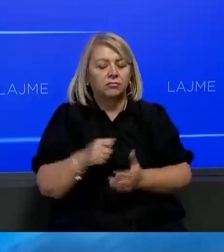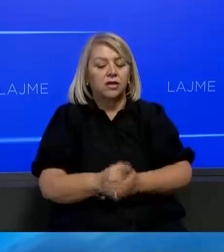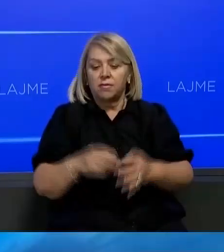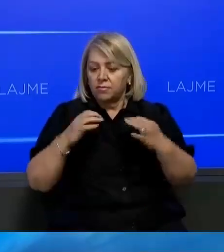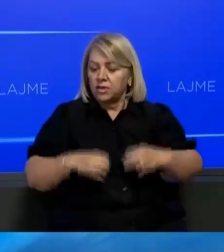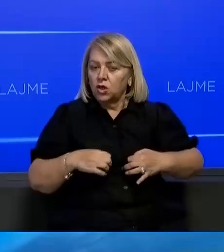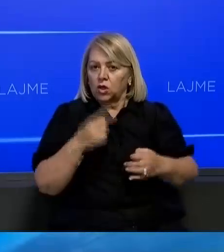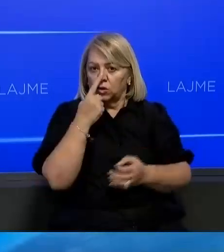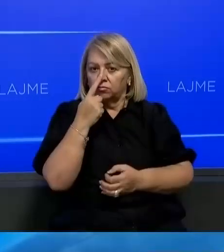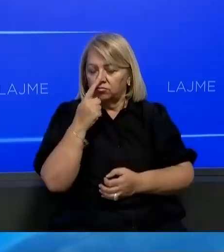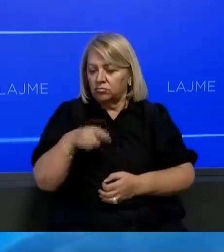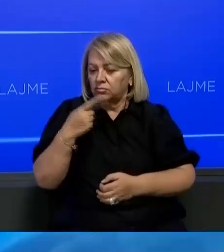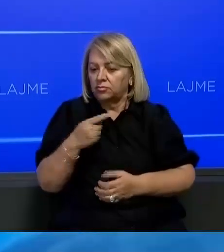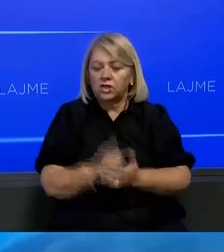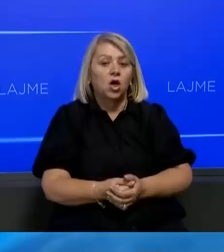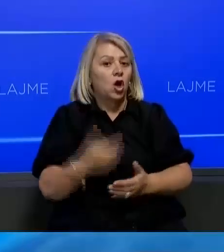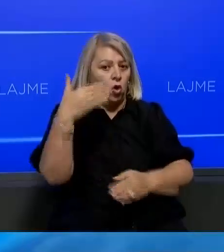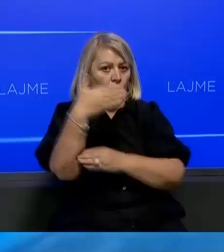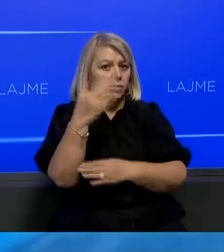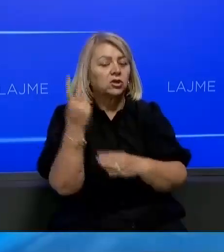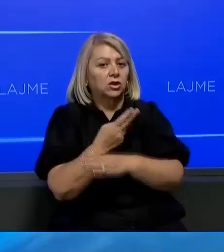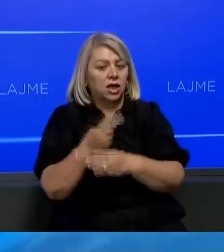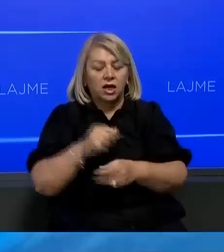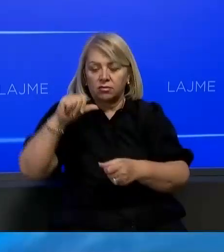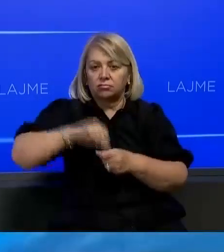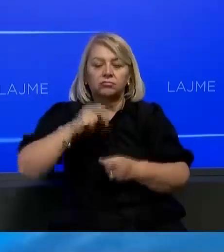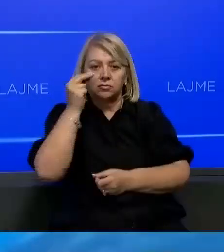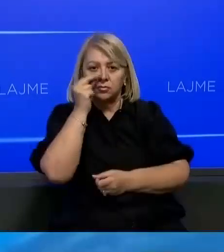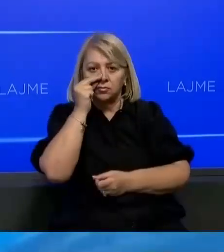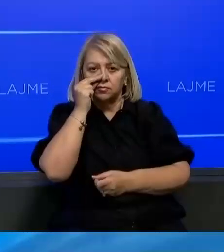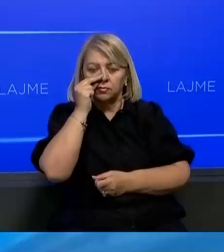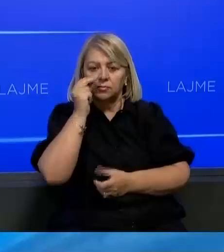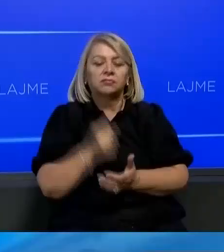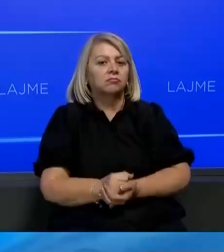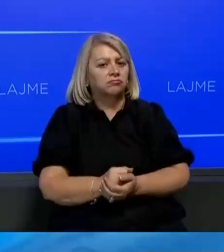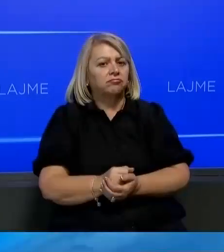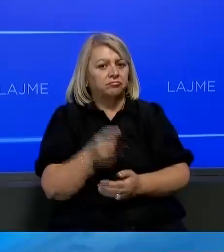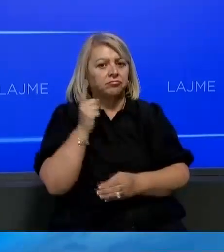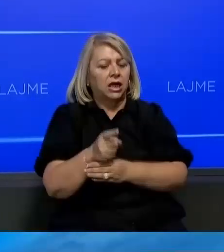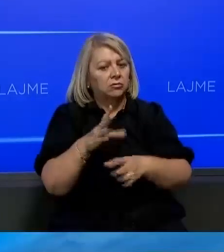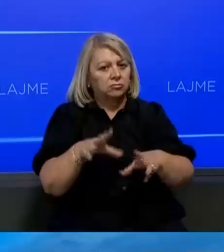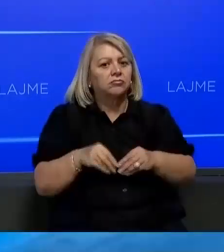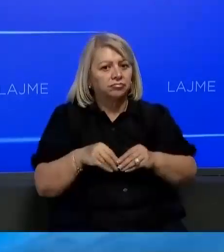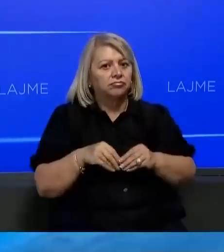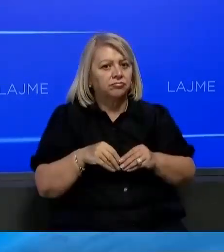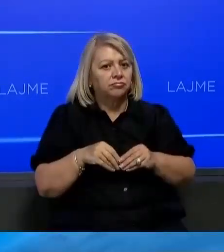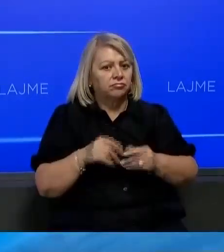rusë, Vladimir Putin, ka thënë se kompania shtetrore e gazit Gazprom do t'i përmbush obligimet kontraktuale.